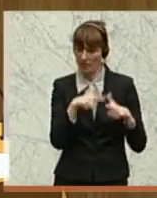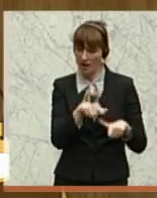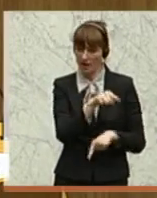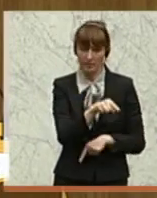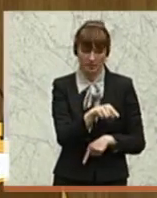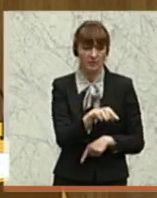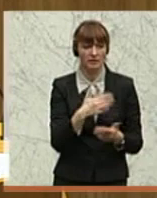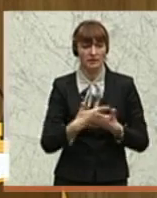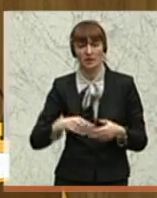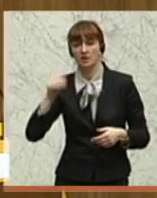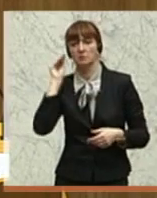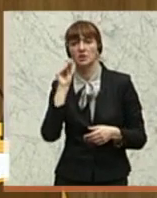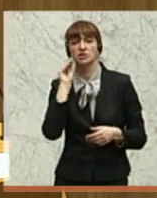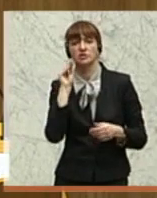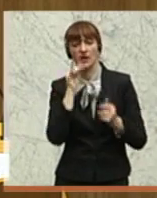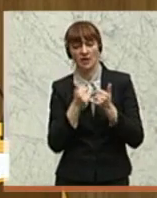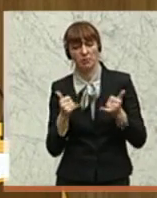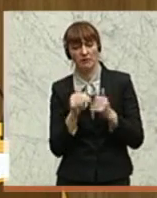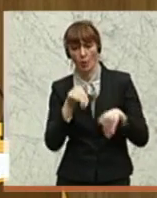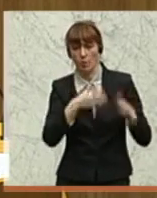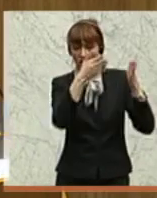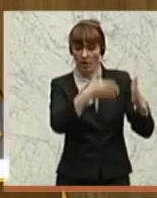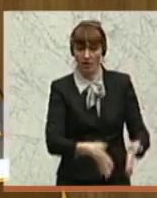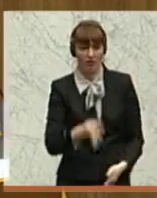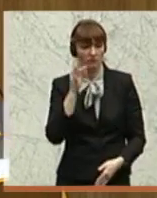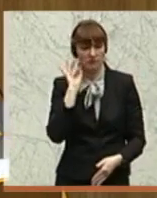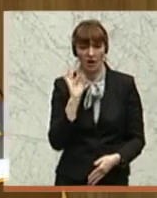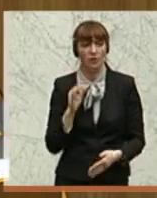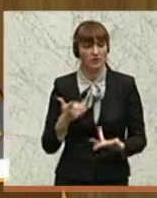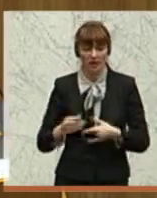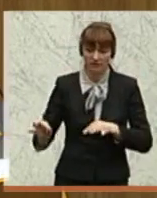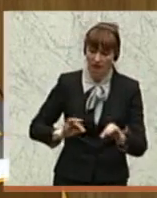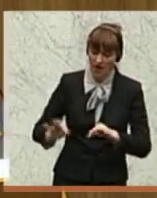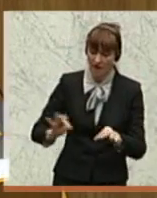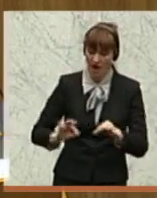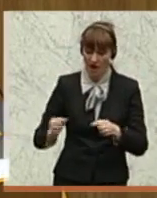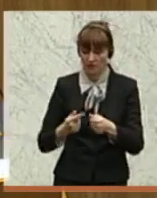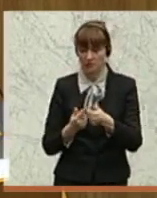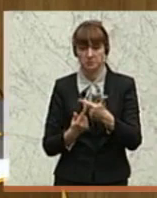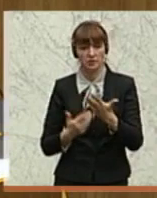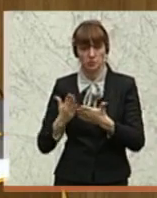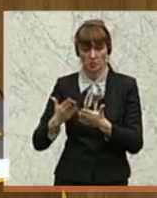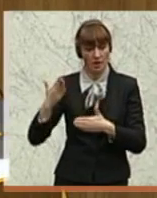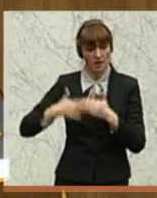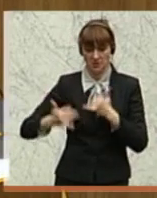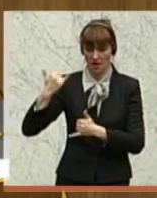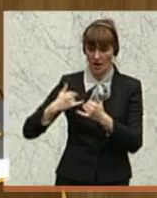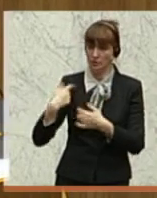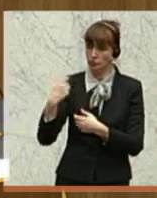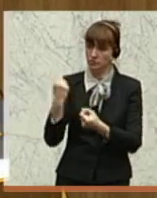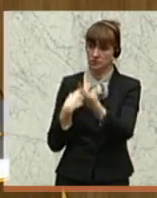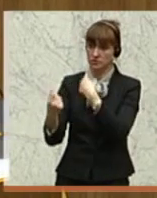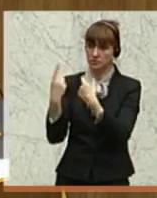Beschwerdebriefe über sie. Das sind Verfahren, die ich im Laufe des letzten Jahres zugeschickt bekommen habe.